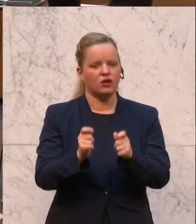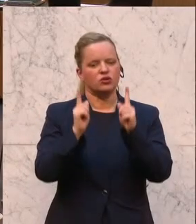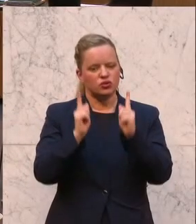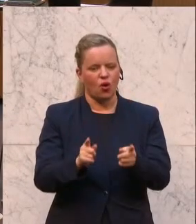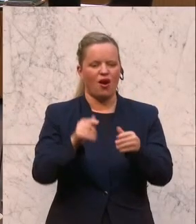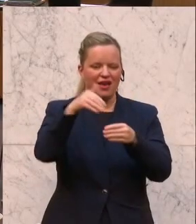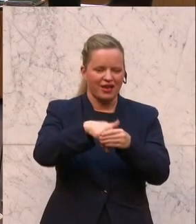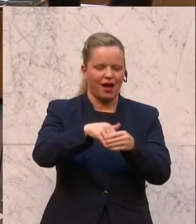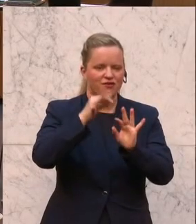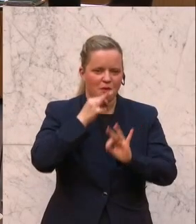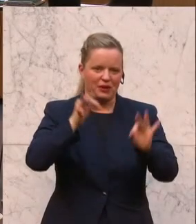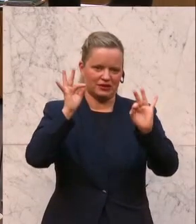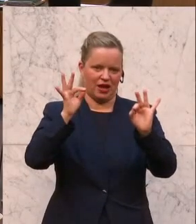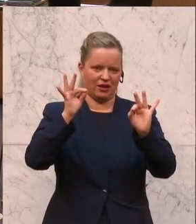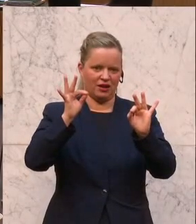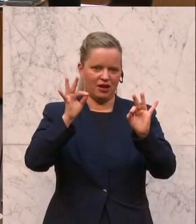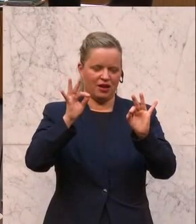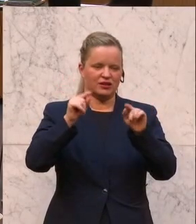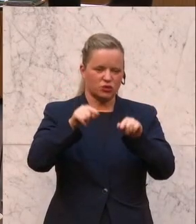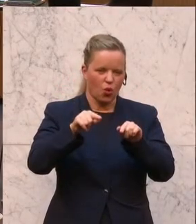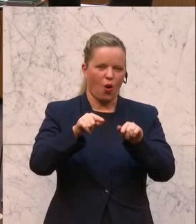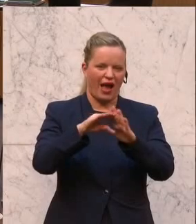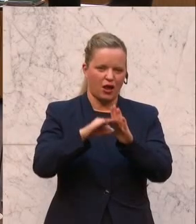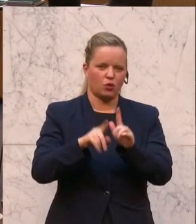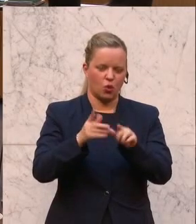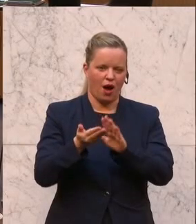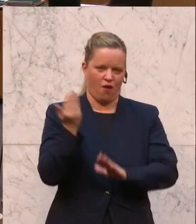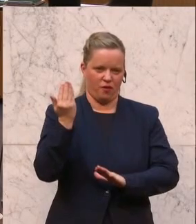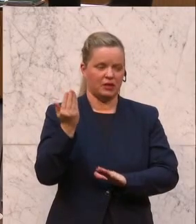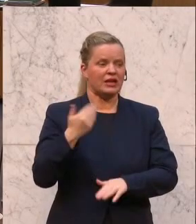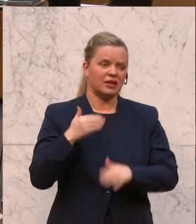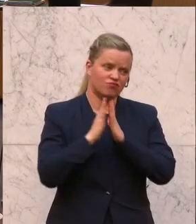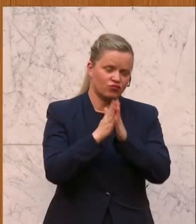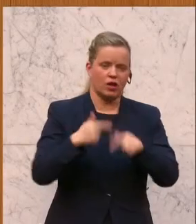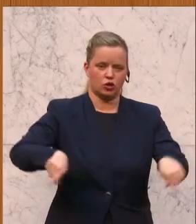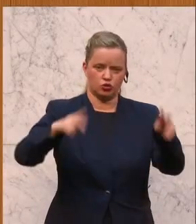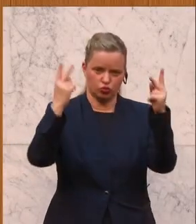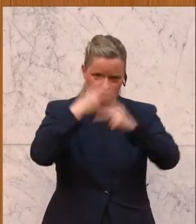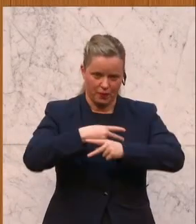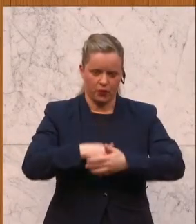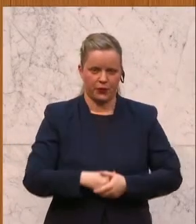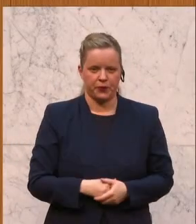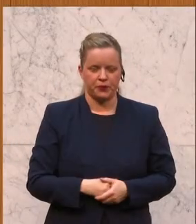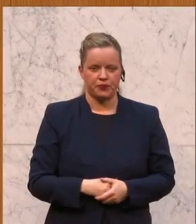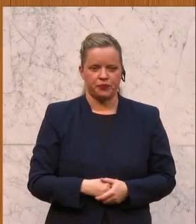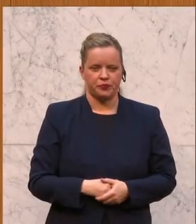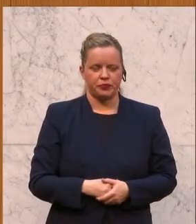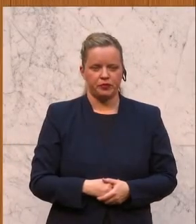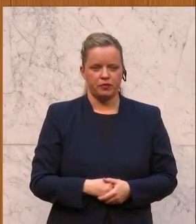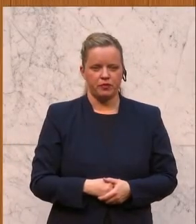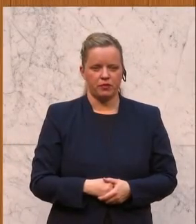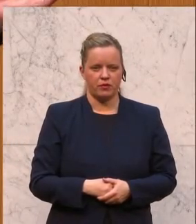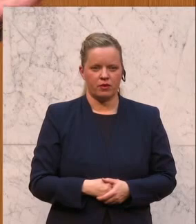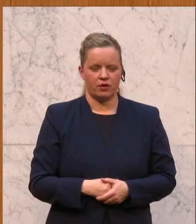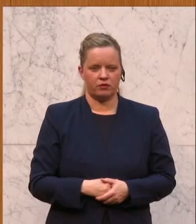aufzuheben. Auch hier suche ich einfach um Zustimmung. Dann ein Thema, auch noch einmal, da habe ich gehört, in der Regierung passiert,